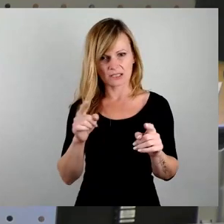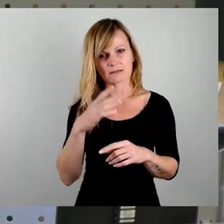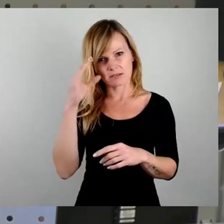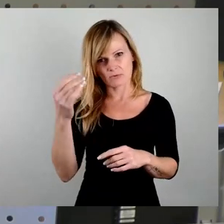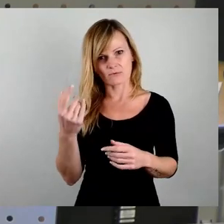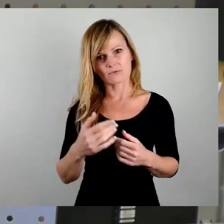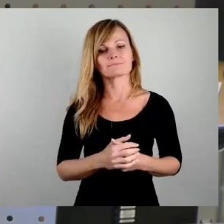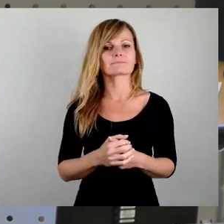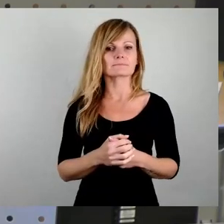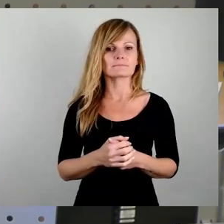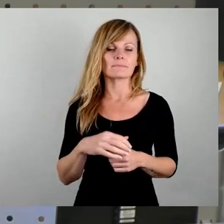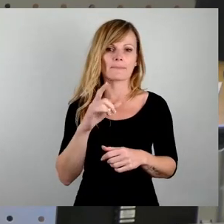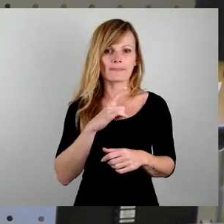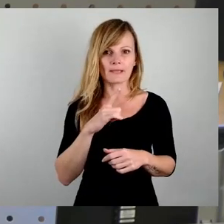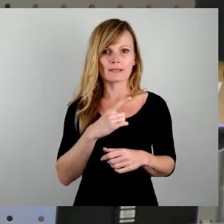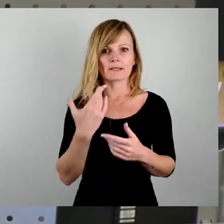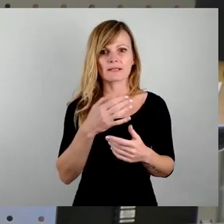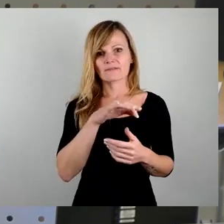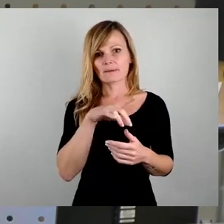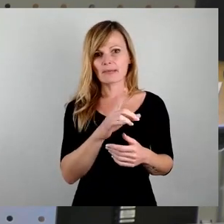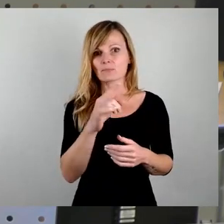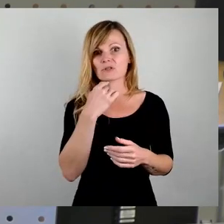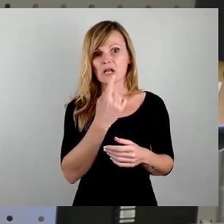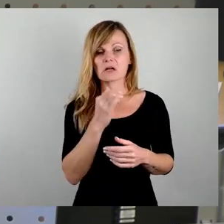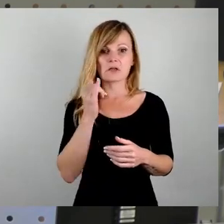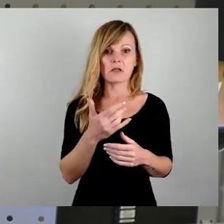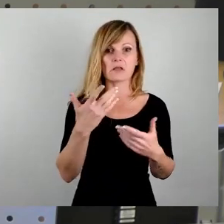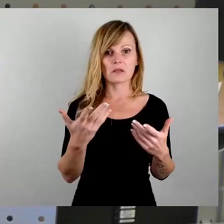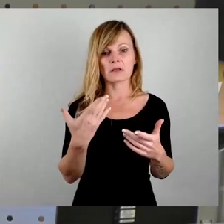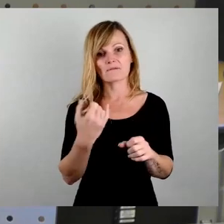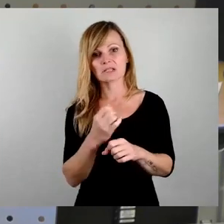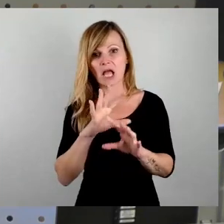Also eigentlich müsste die FDP an der Stelle sagen, der Markt regelt alles, das ist doof.